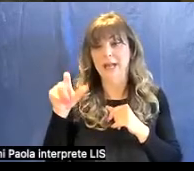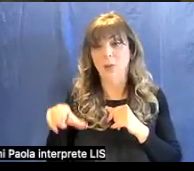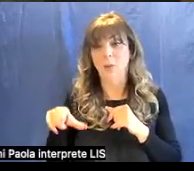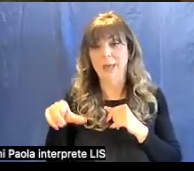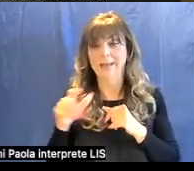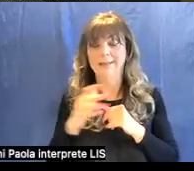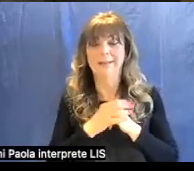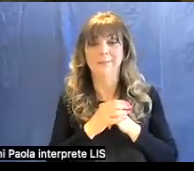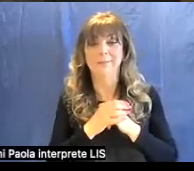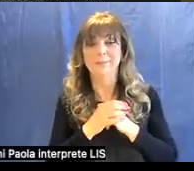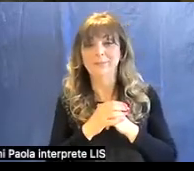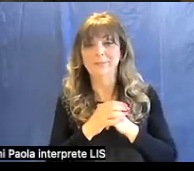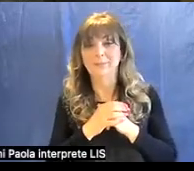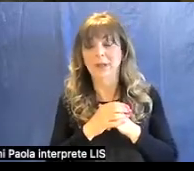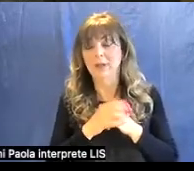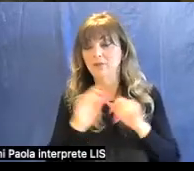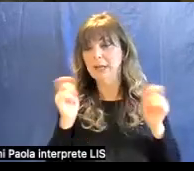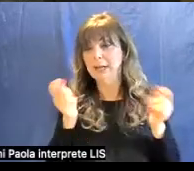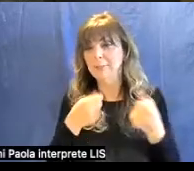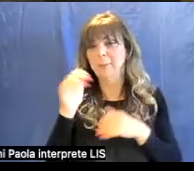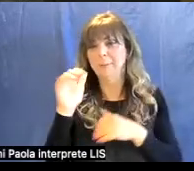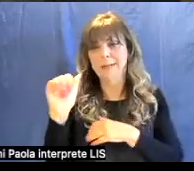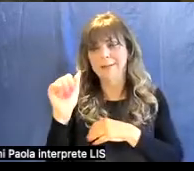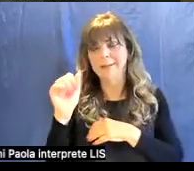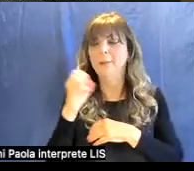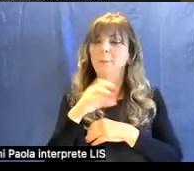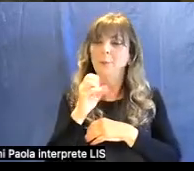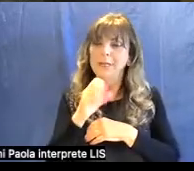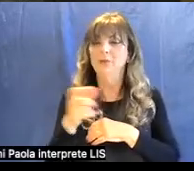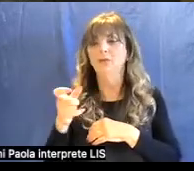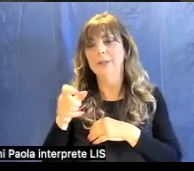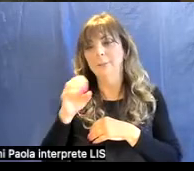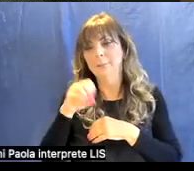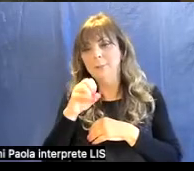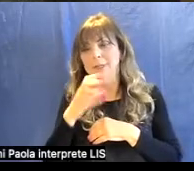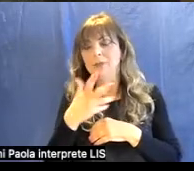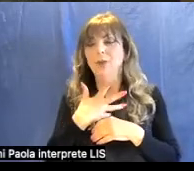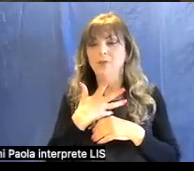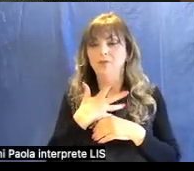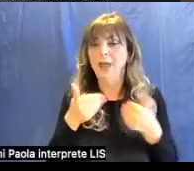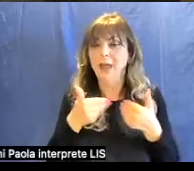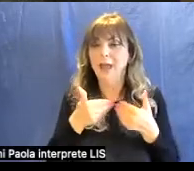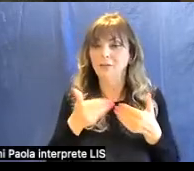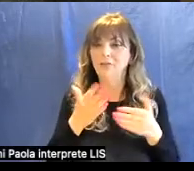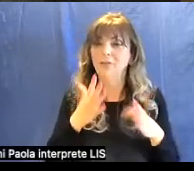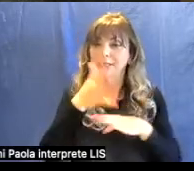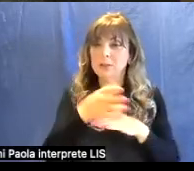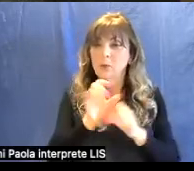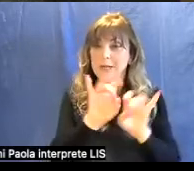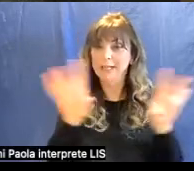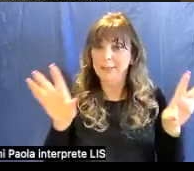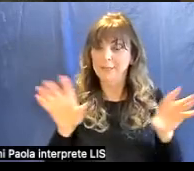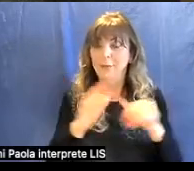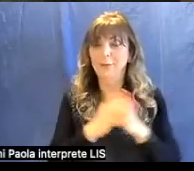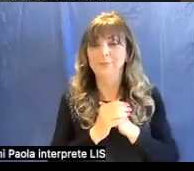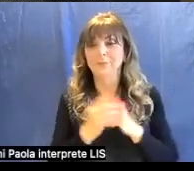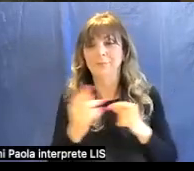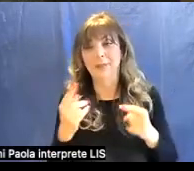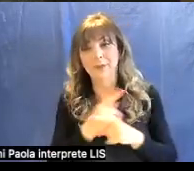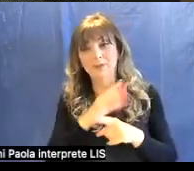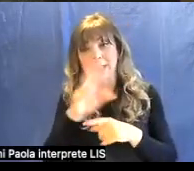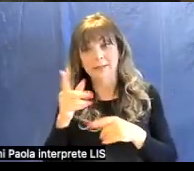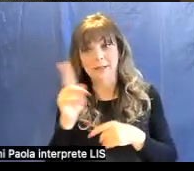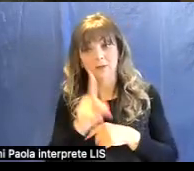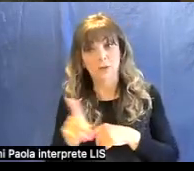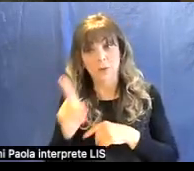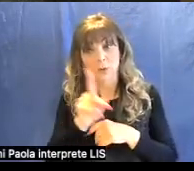generalmente il martedì pomeriggio e il giovedì pomeriggio c'è un accesso libero mentre negli altri